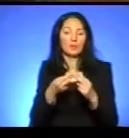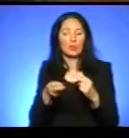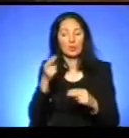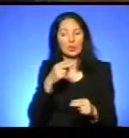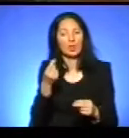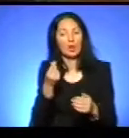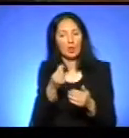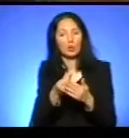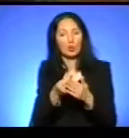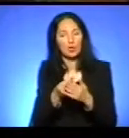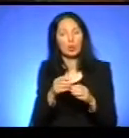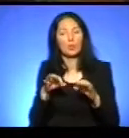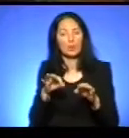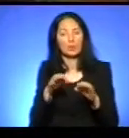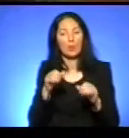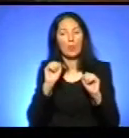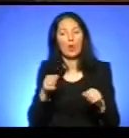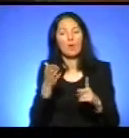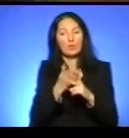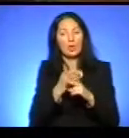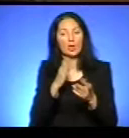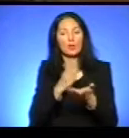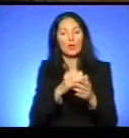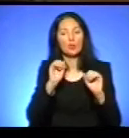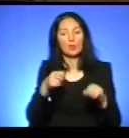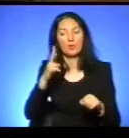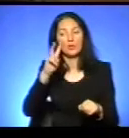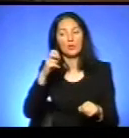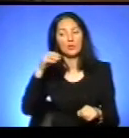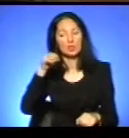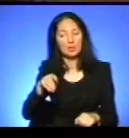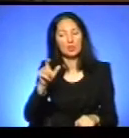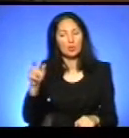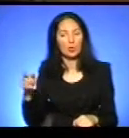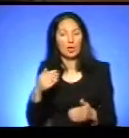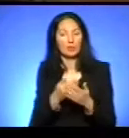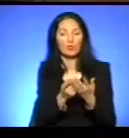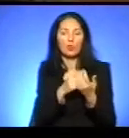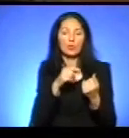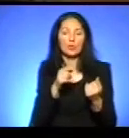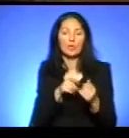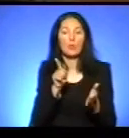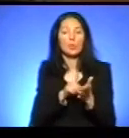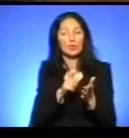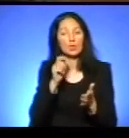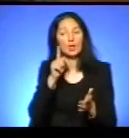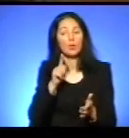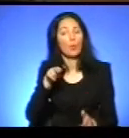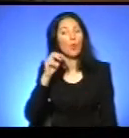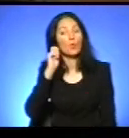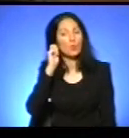право 200 тисяч громадян, тобто, в тому числі, пенсіонери за віком